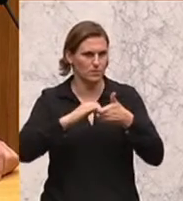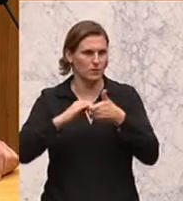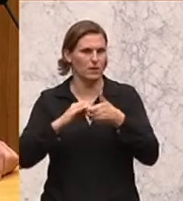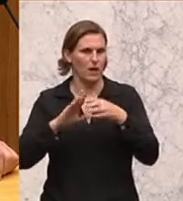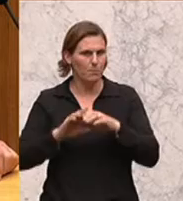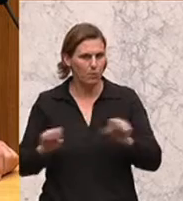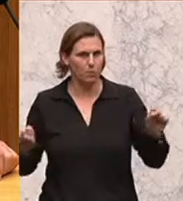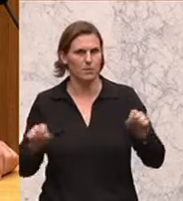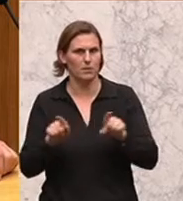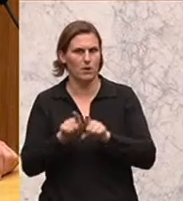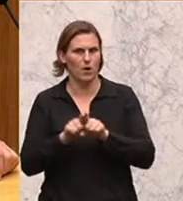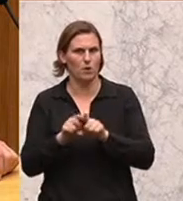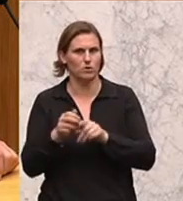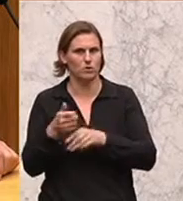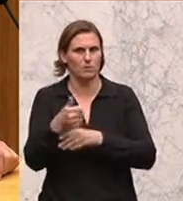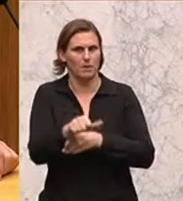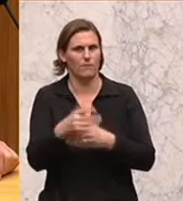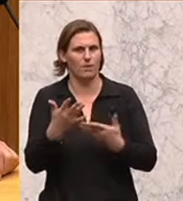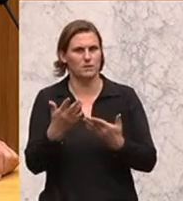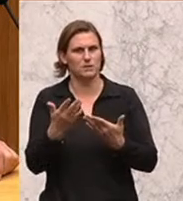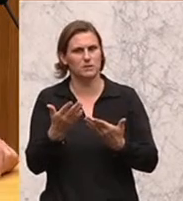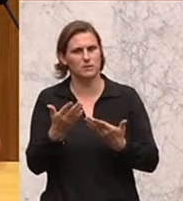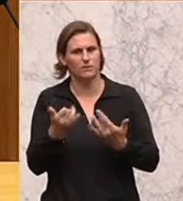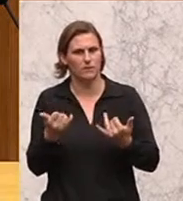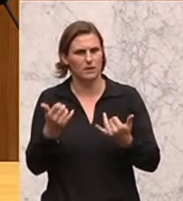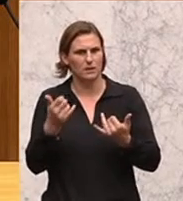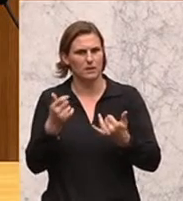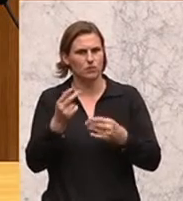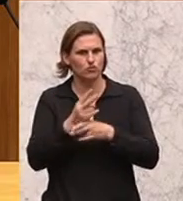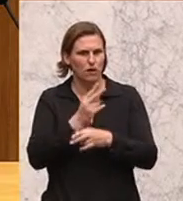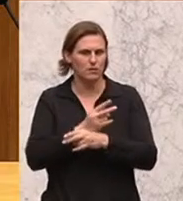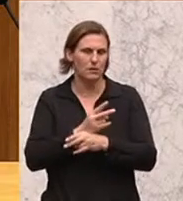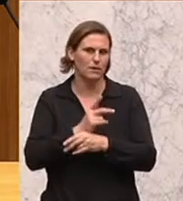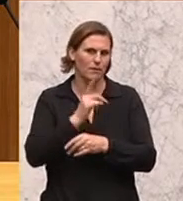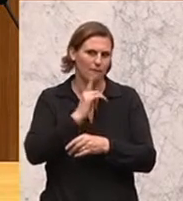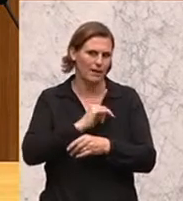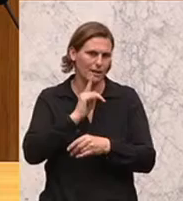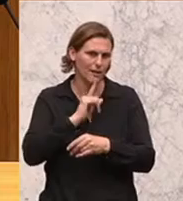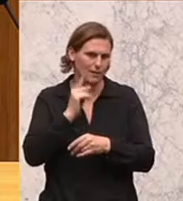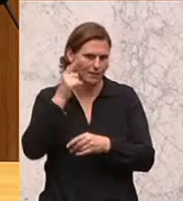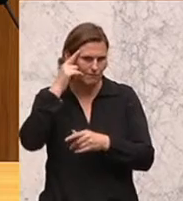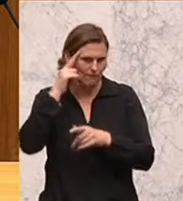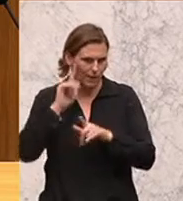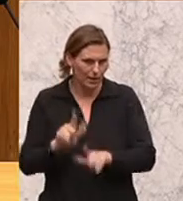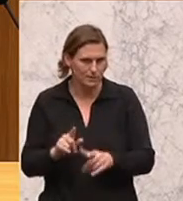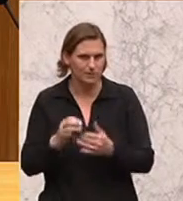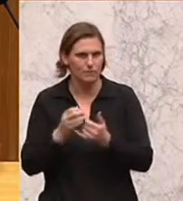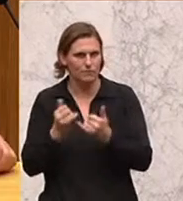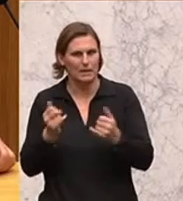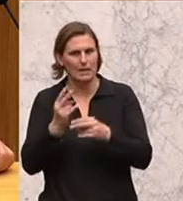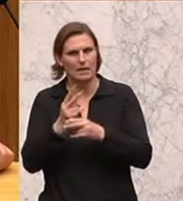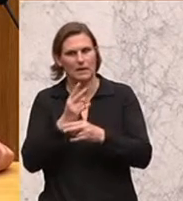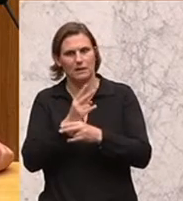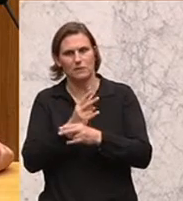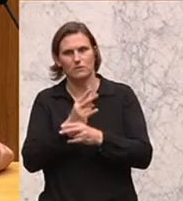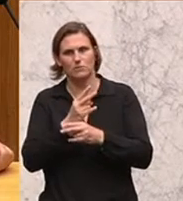Und damit verbunden ist auch das Verhältnis zu Staaten, die weniger verlässlich sind. Zu Staaten, in denen die Rechtsstaatlichkeit nicht